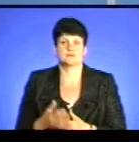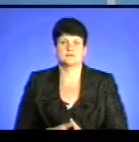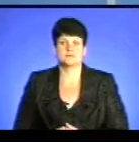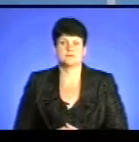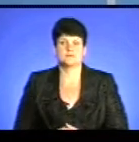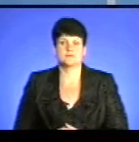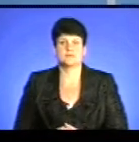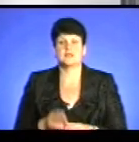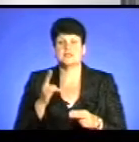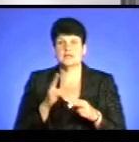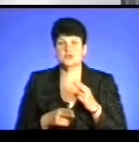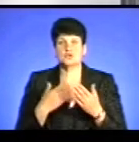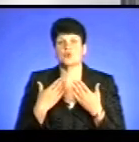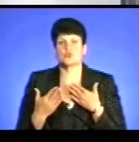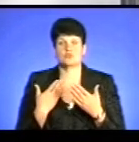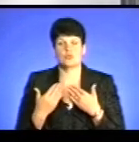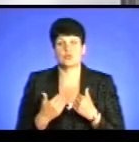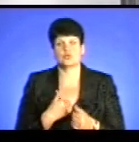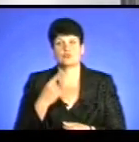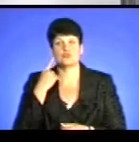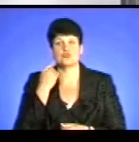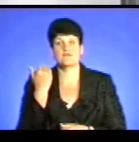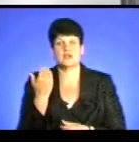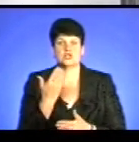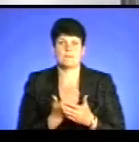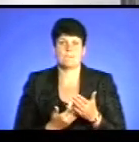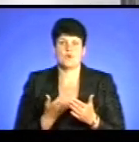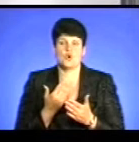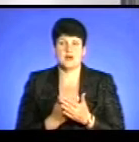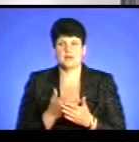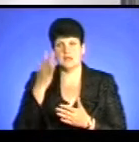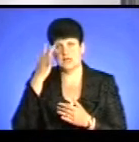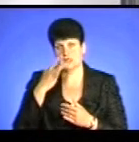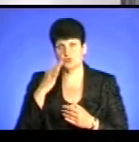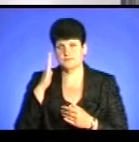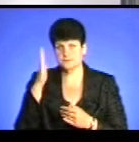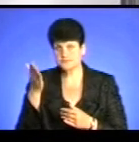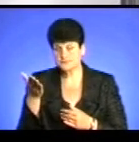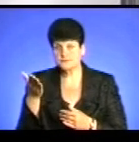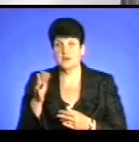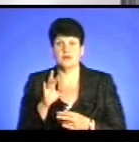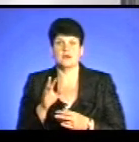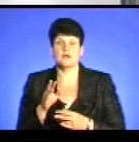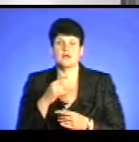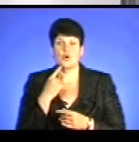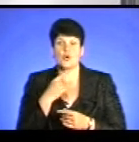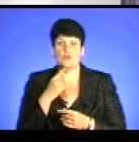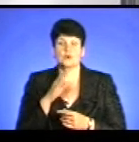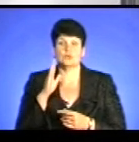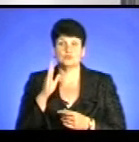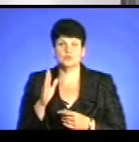І на завершення нашої розмови хочемо почути ваші поради попереду літо. І, як передбачають метеорологи,